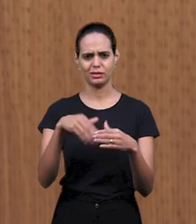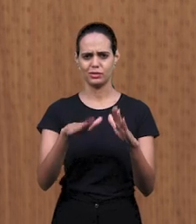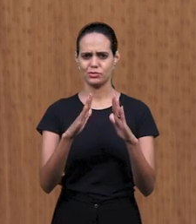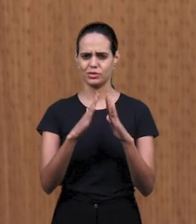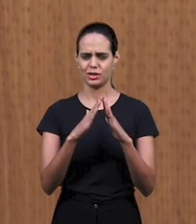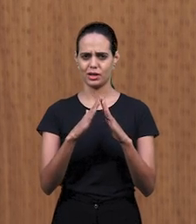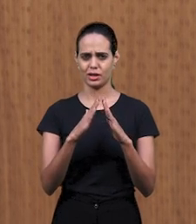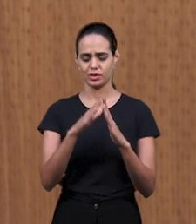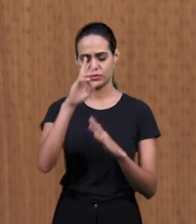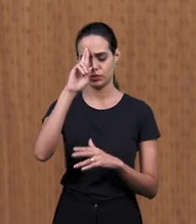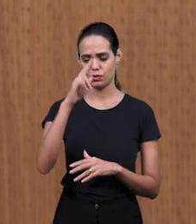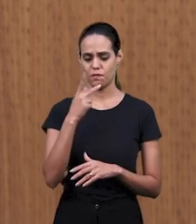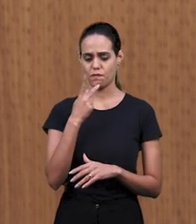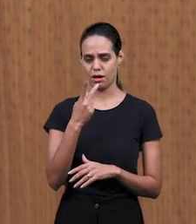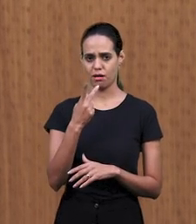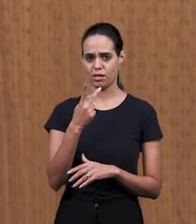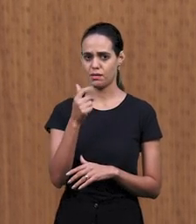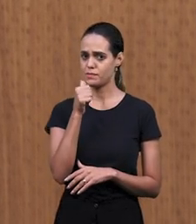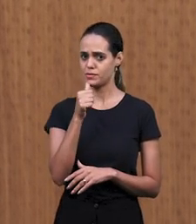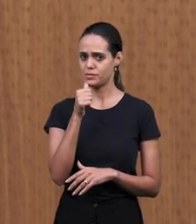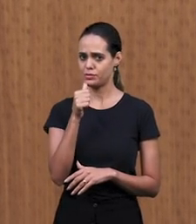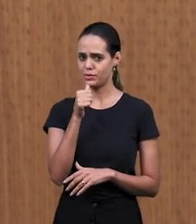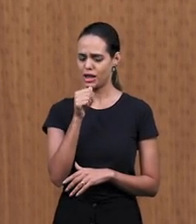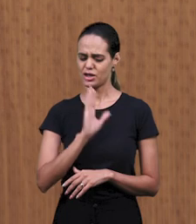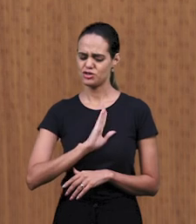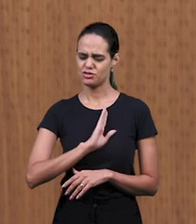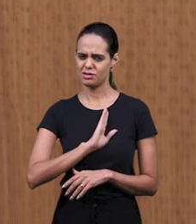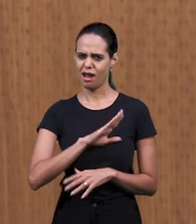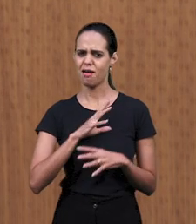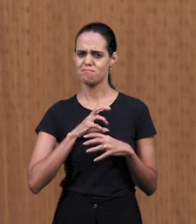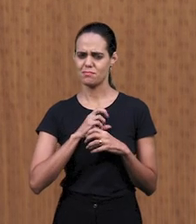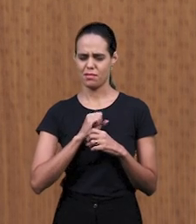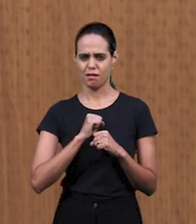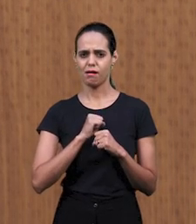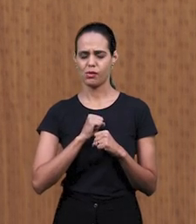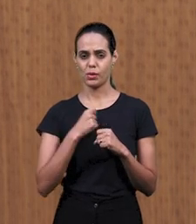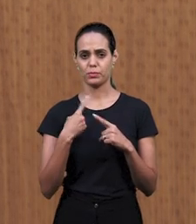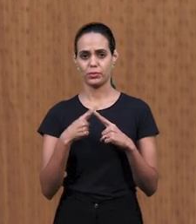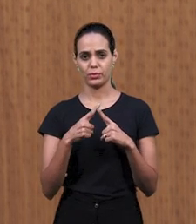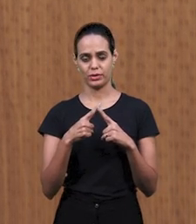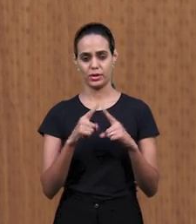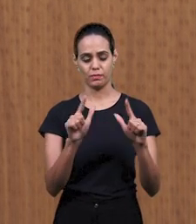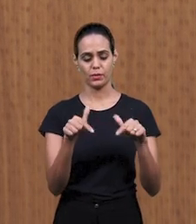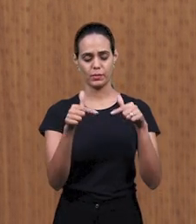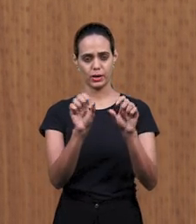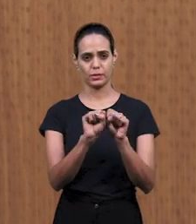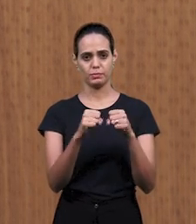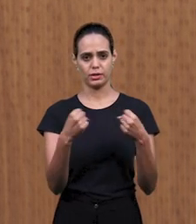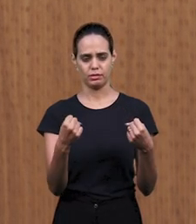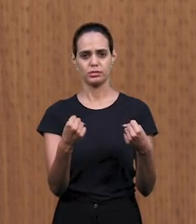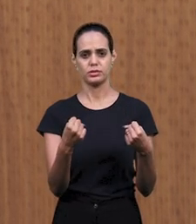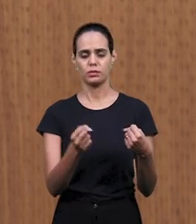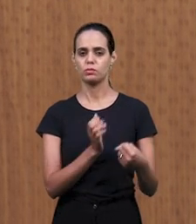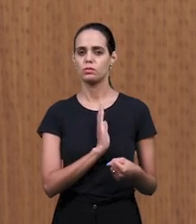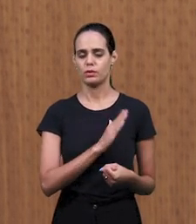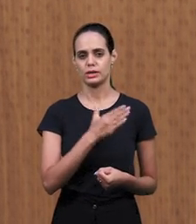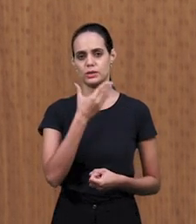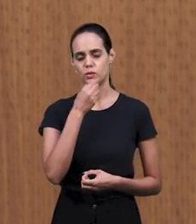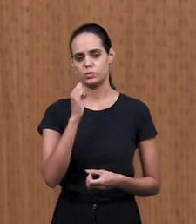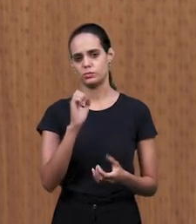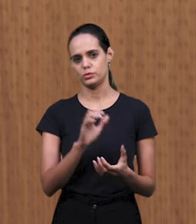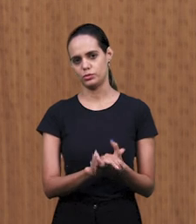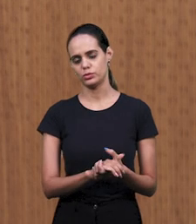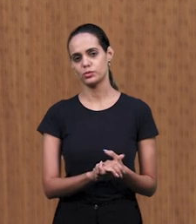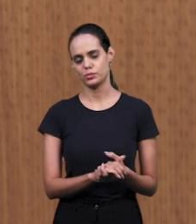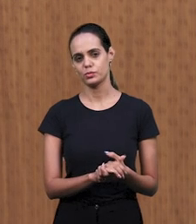эту горечь из твоего сердца, продолжай участвовать в богослужении. И Бог даст освобождение сердцу твоему мужу. И через